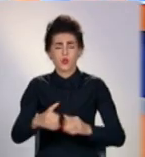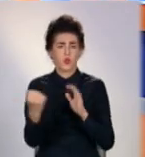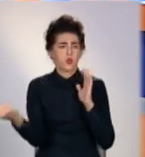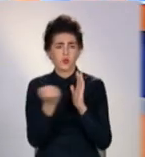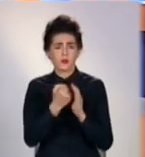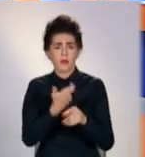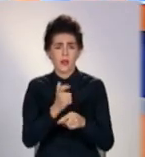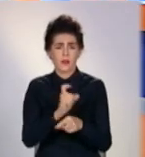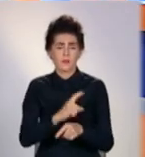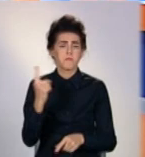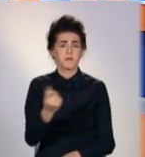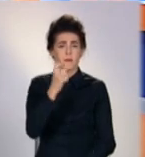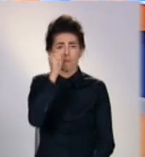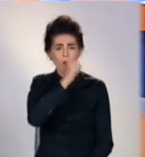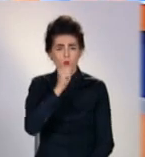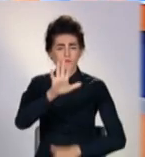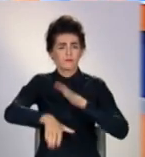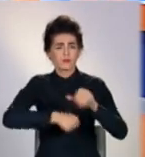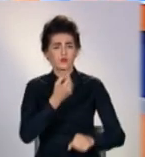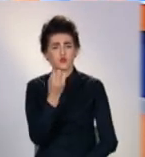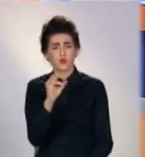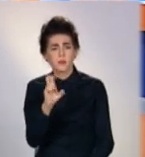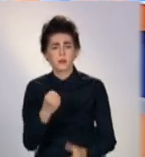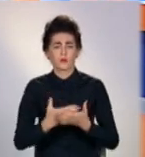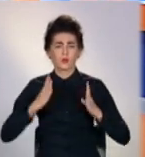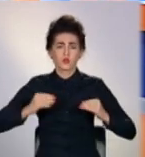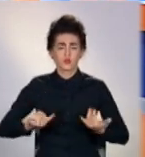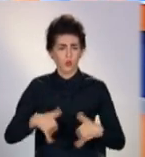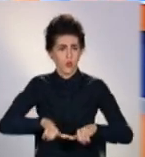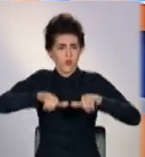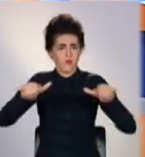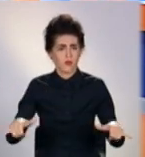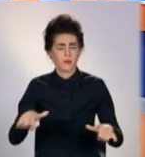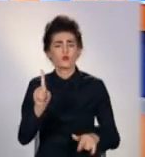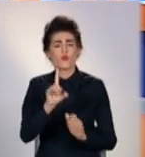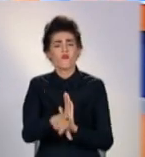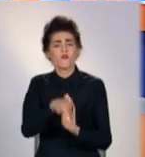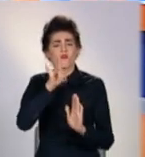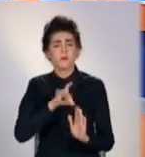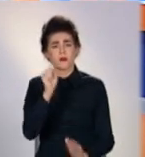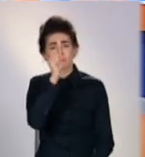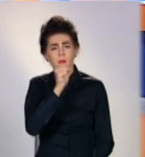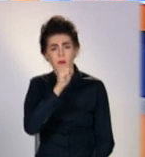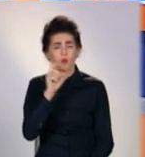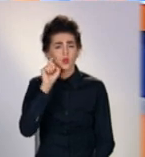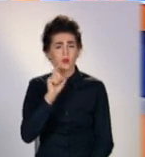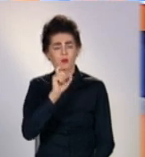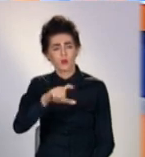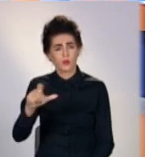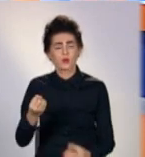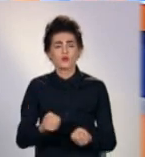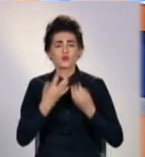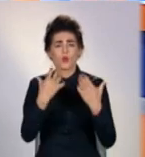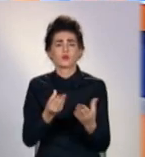перші морози, тому і попит на шуби та пуховики збільшується. Що обирають собі на зиму українки, та скільки